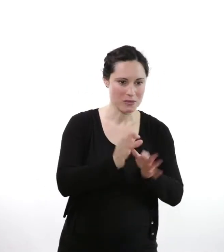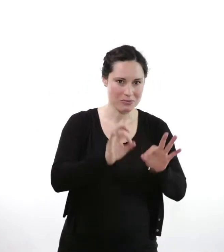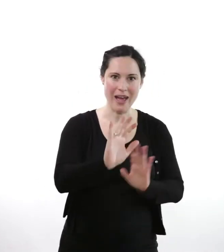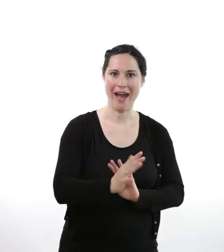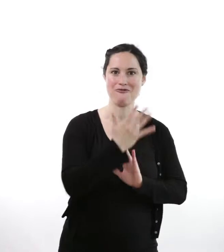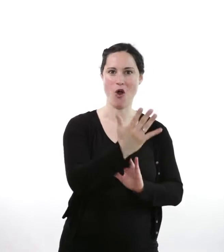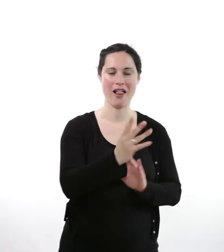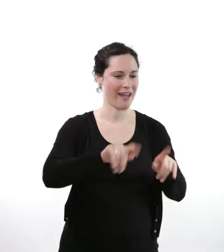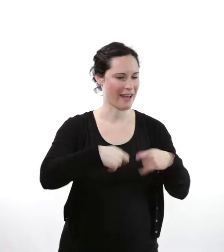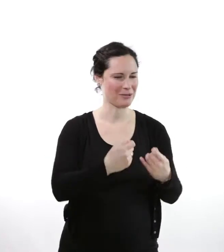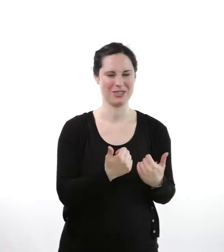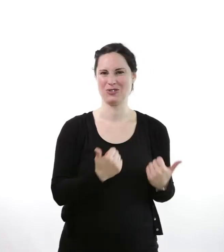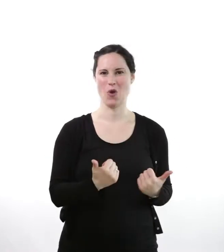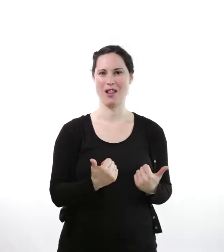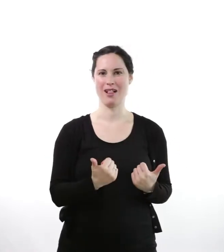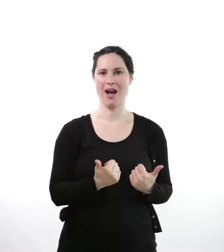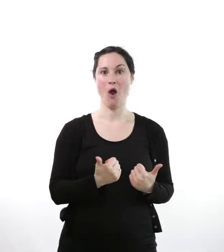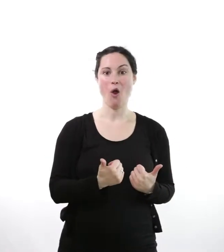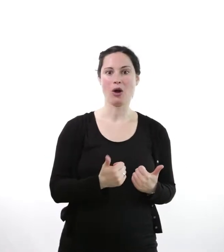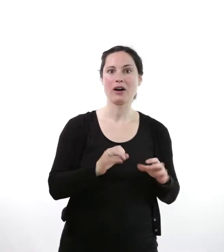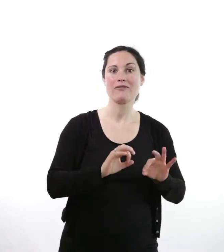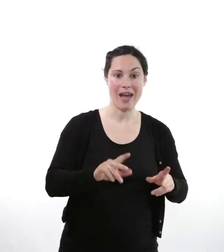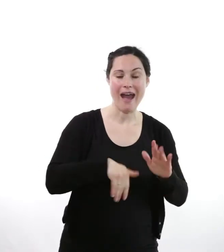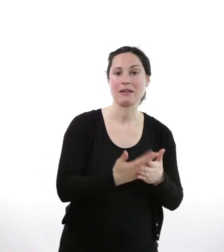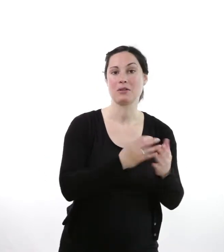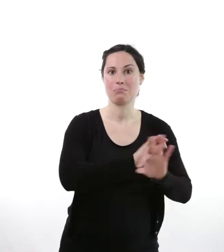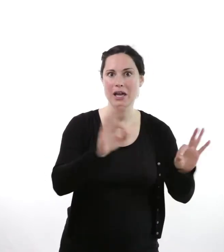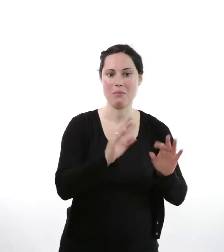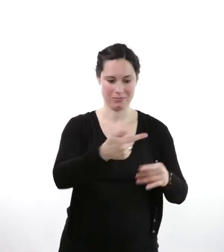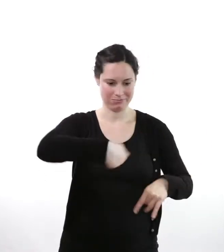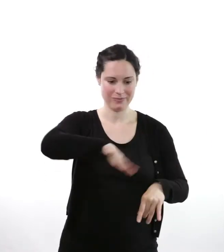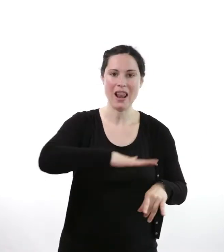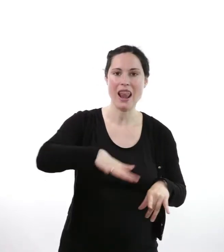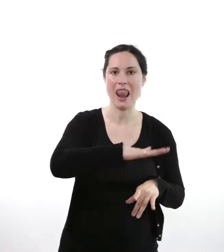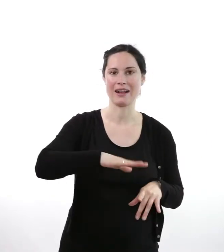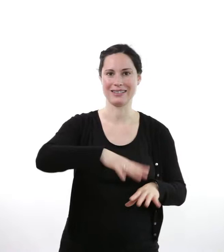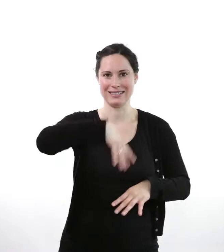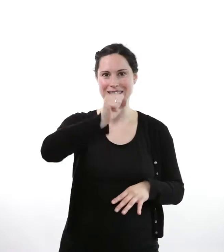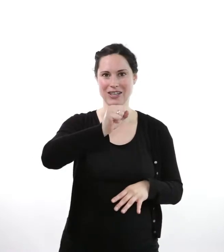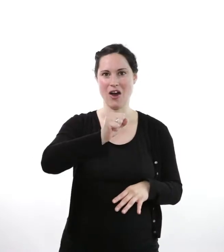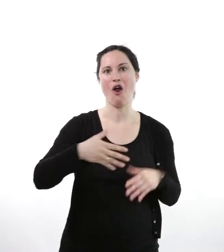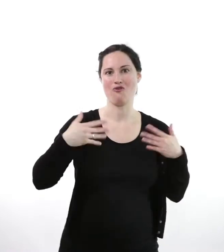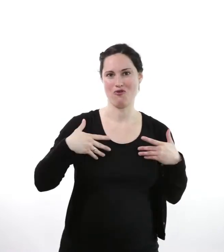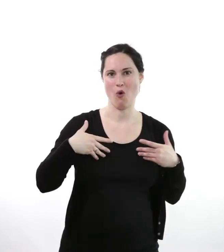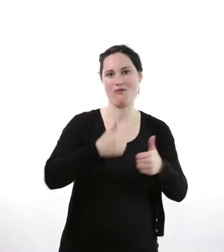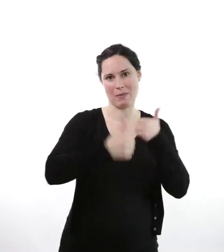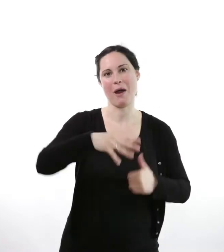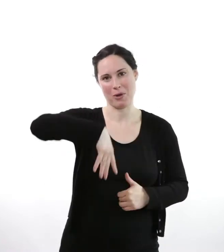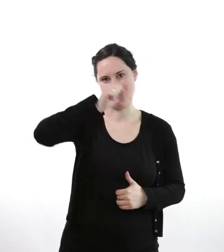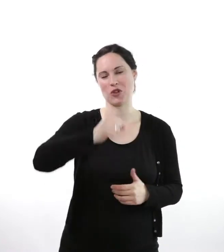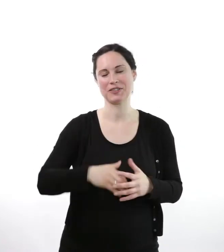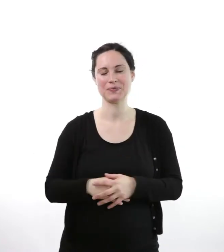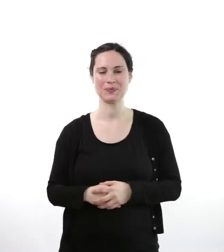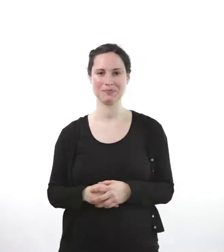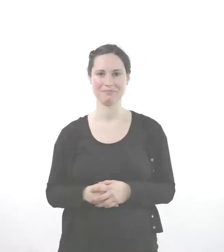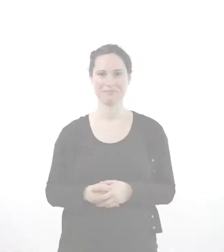schön, wenn man nach zwei Jahren Arbeit dann sieht, dass man was erreicht hat und scheinbar ja auch gut was erreicht hat, weil sonst wären wir ja nicht Landessieger geworden. Also wir freuen uns sehr über